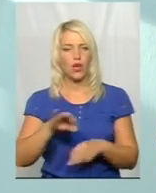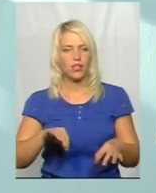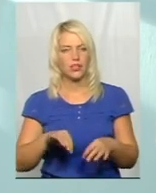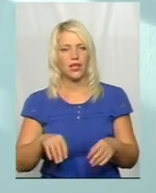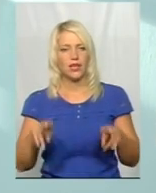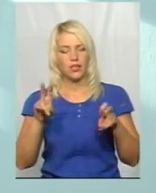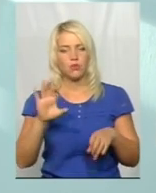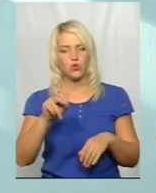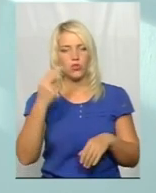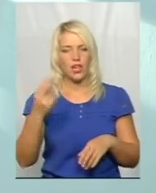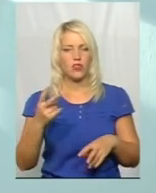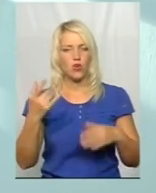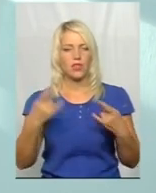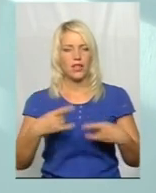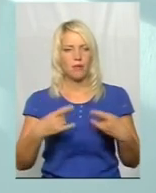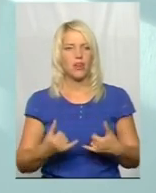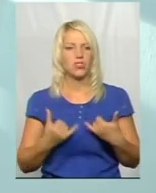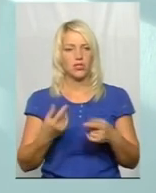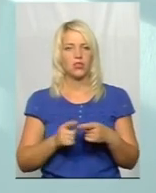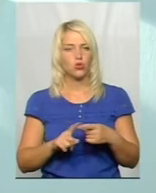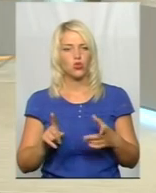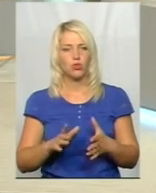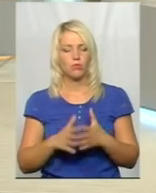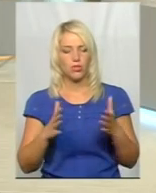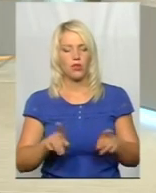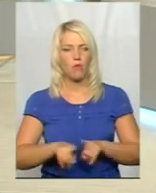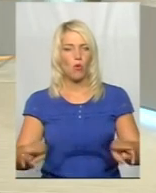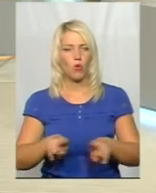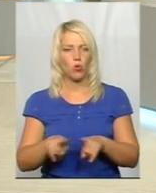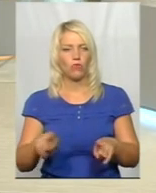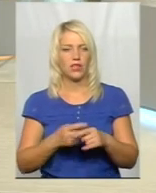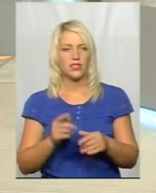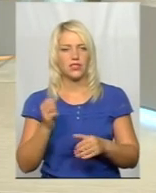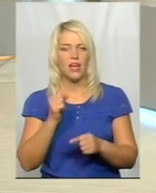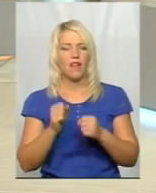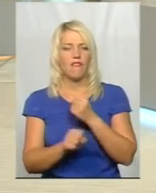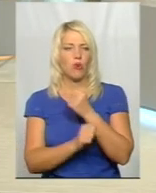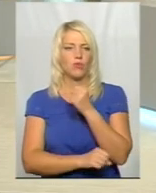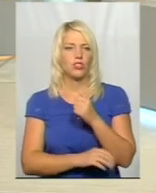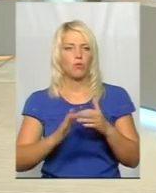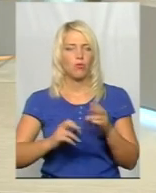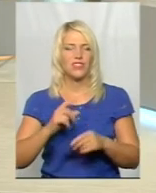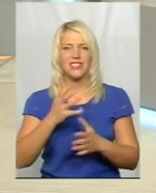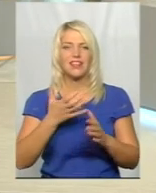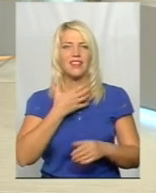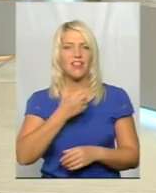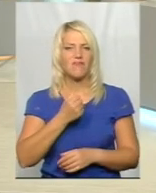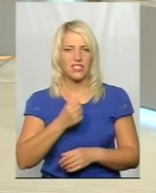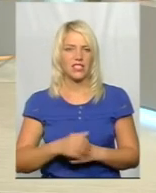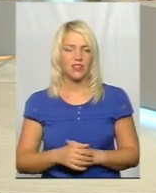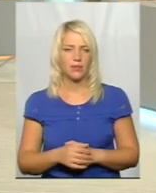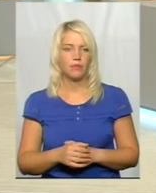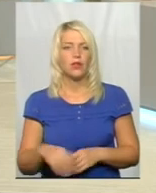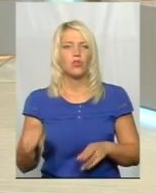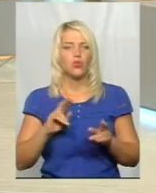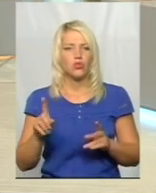типу соціального телебачення, для того, щоб більше пропагувати оці робітніші професії дефіцитні. Зрозуміло. Прошу, пані Антоніно, і завершуємо.